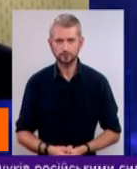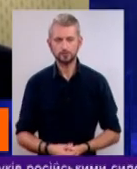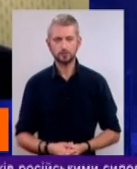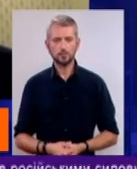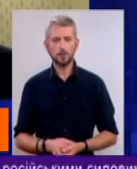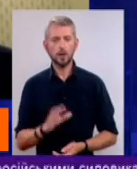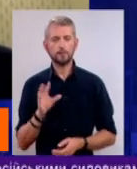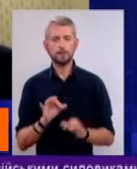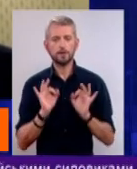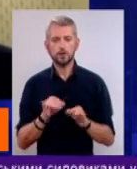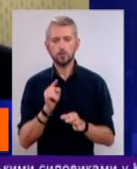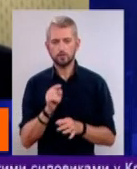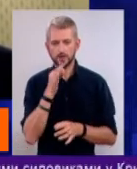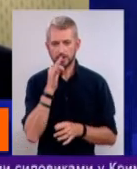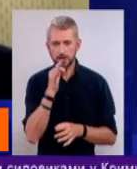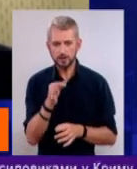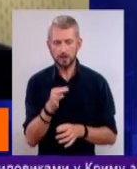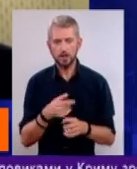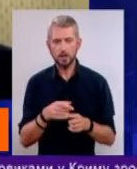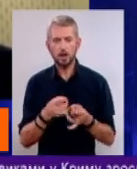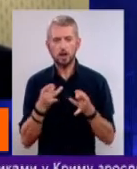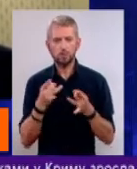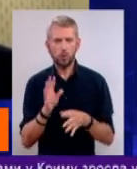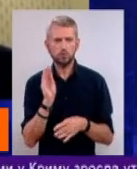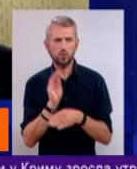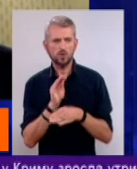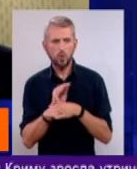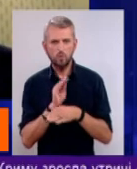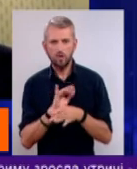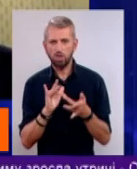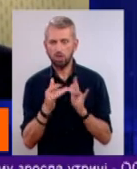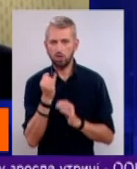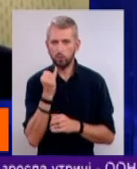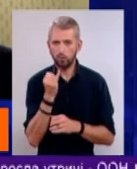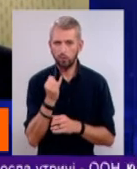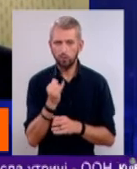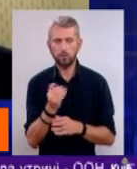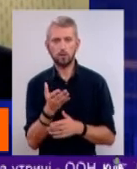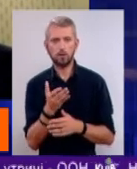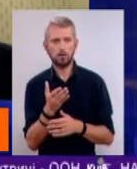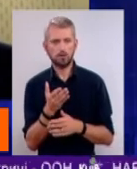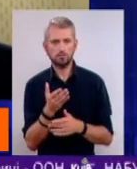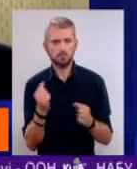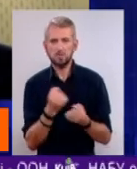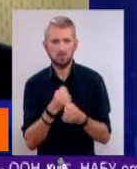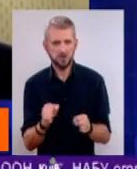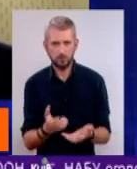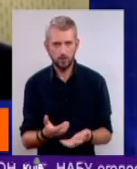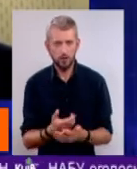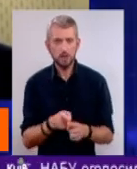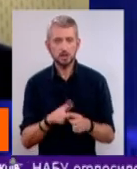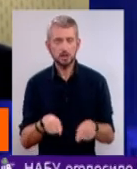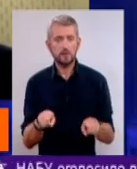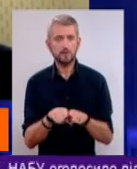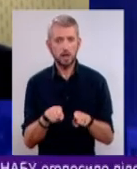Ну, все вірно, ви правильно сказали. Просто критикувати інтернет всесвітню паутину неможливо. Це все